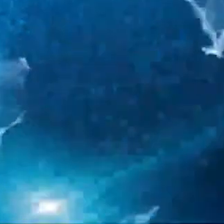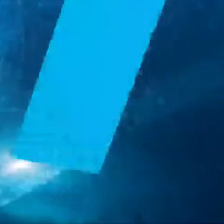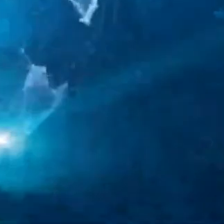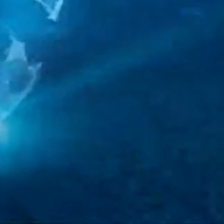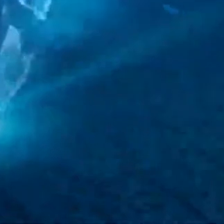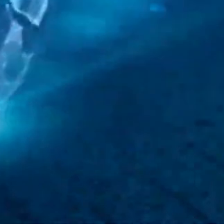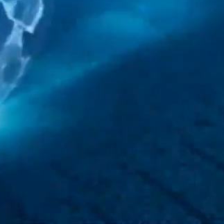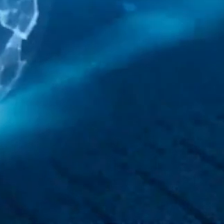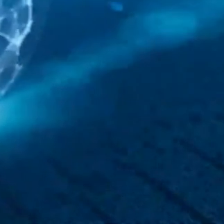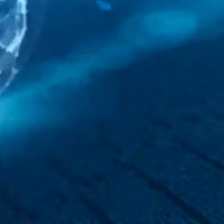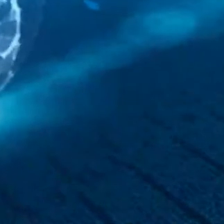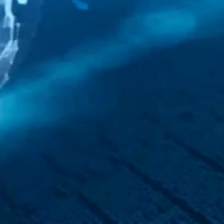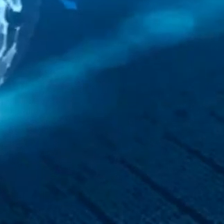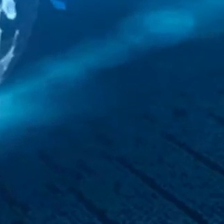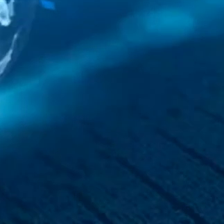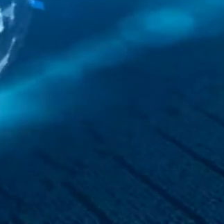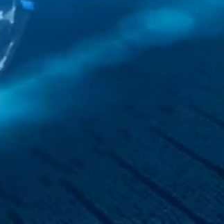Thank you very much.